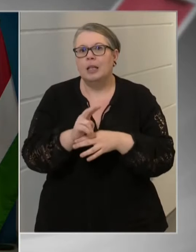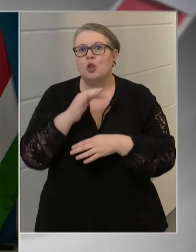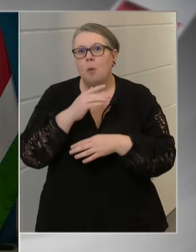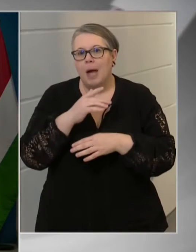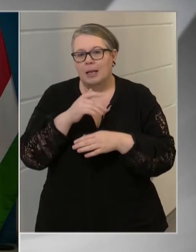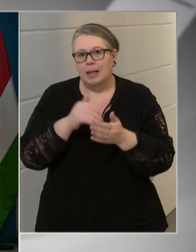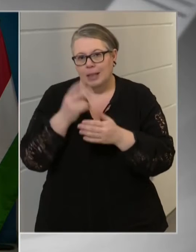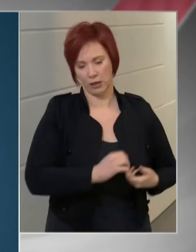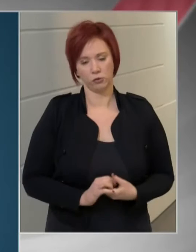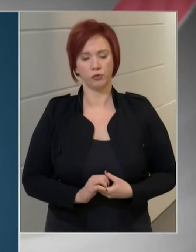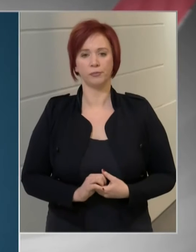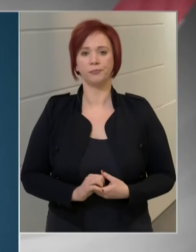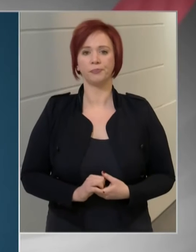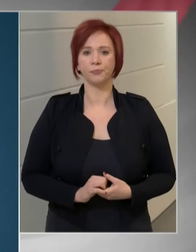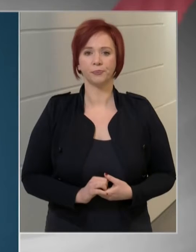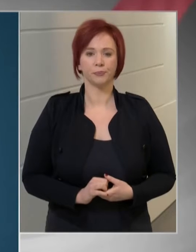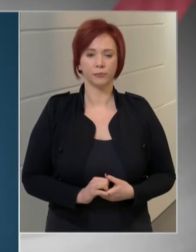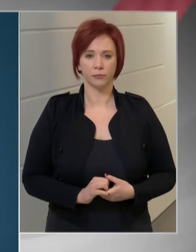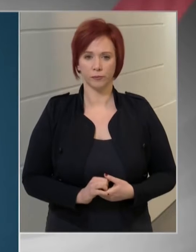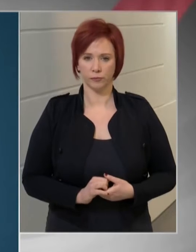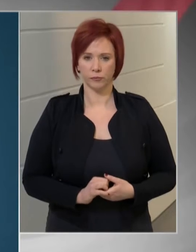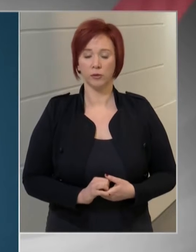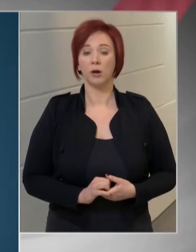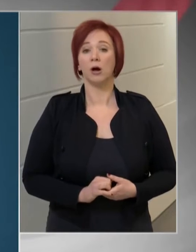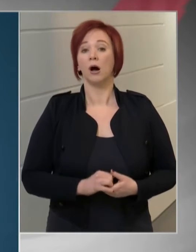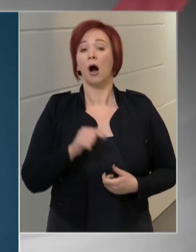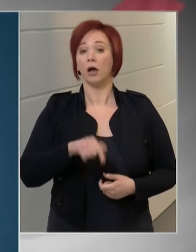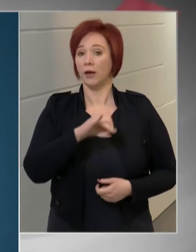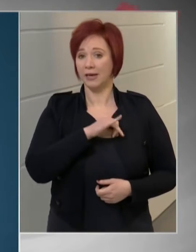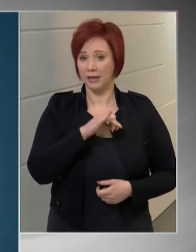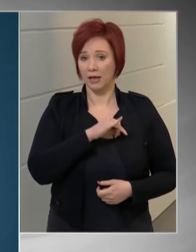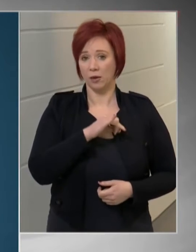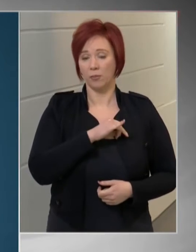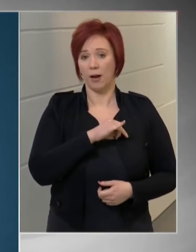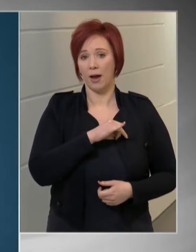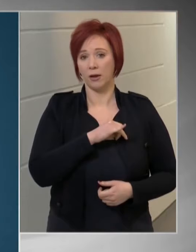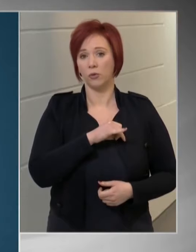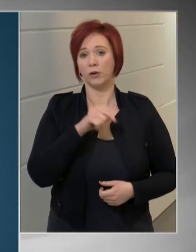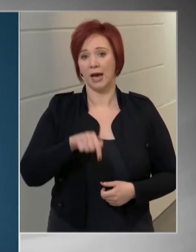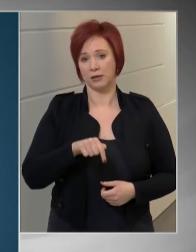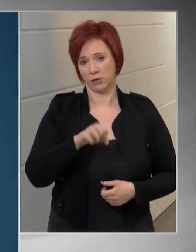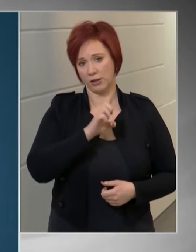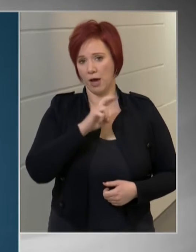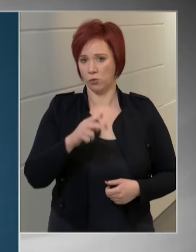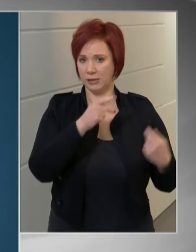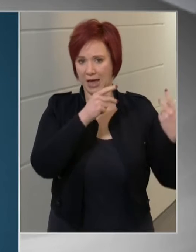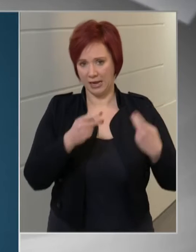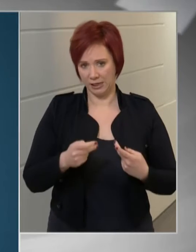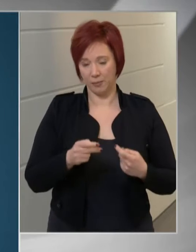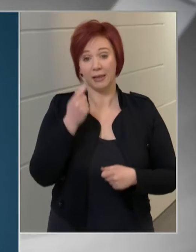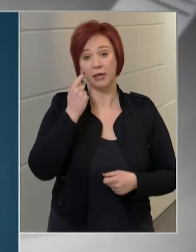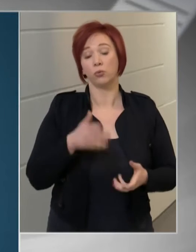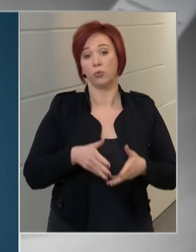Míg Európában több helyen ismét nőtt a fertőzések száma, Magyarországon a második hullám csúcsát már korábban